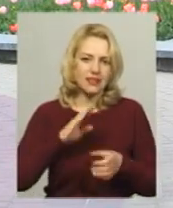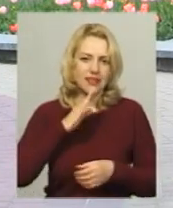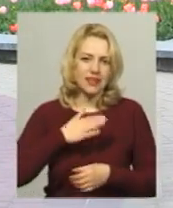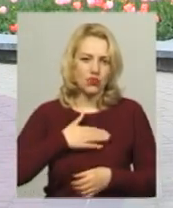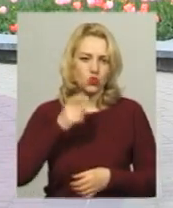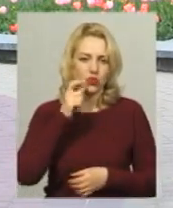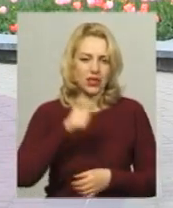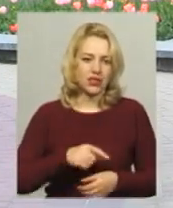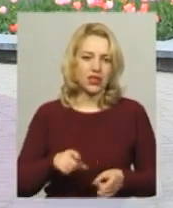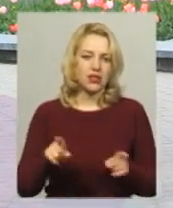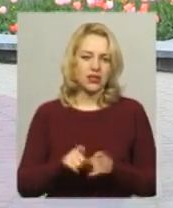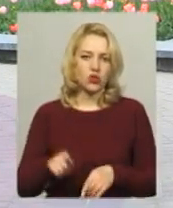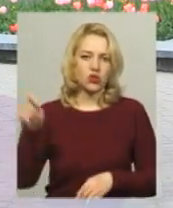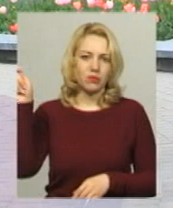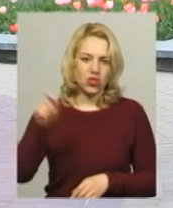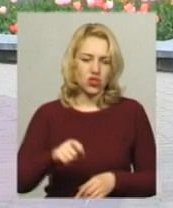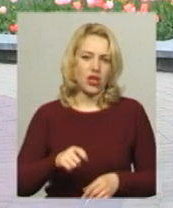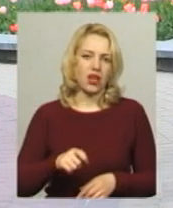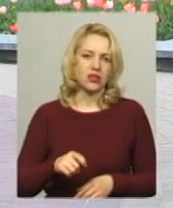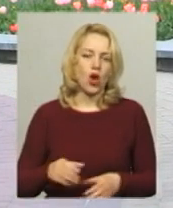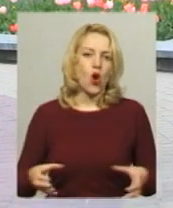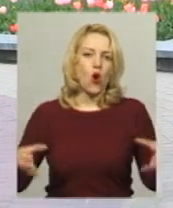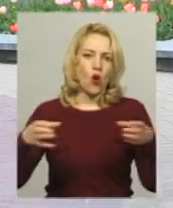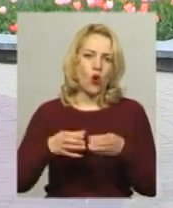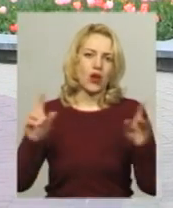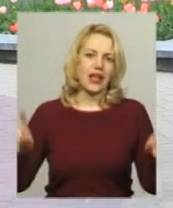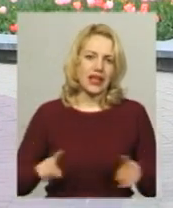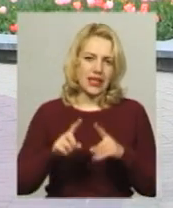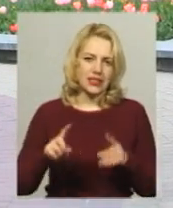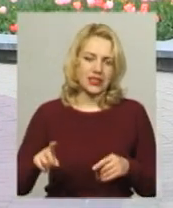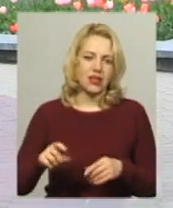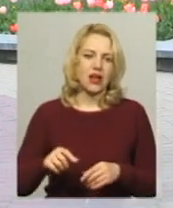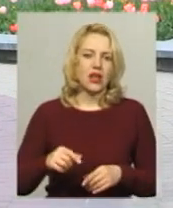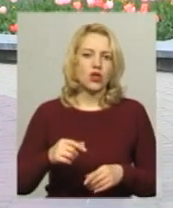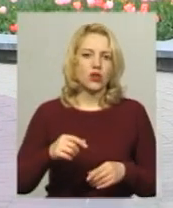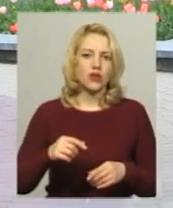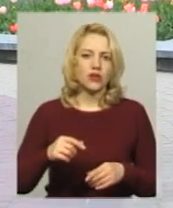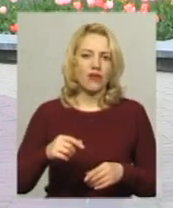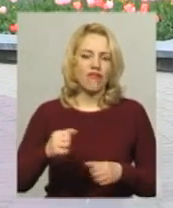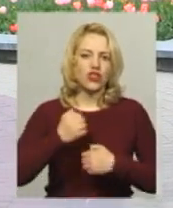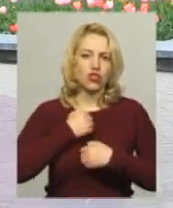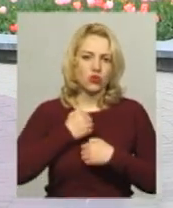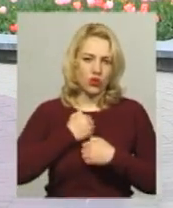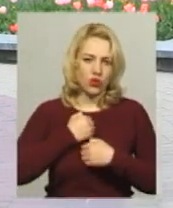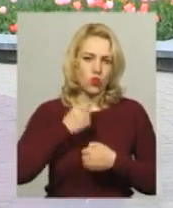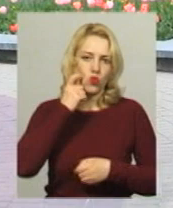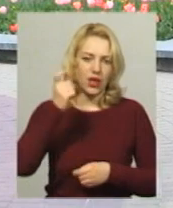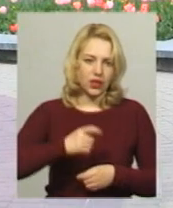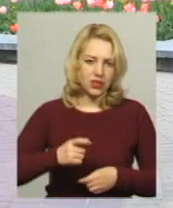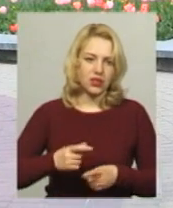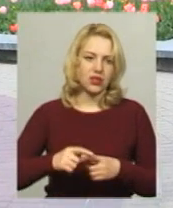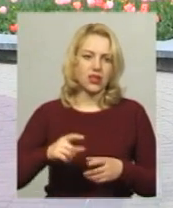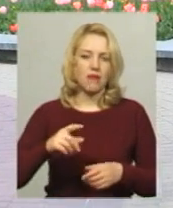нас приїжджає оркестр військово-музичного центру «Сухопутник військ України»